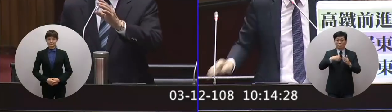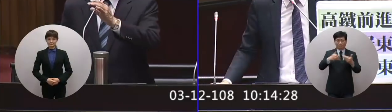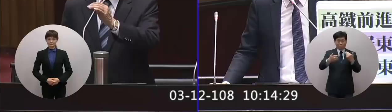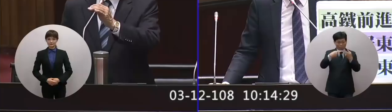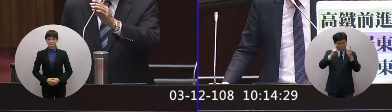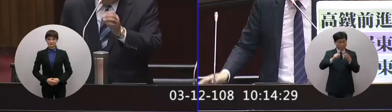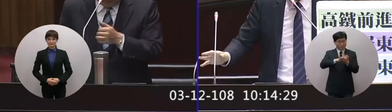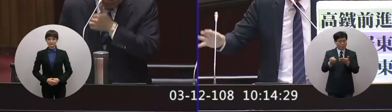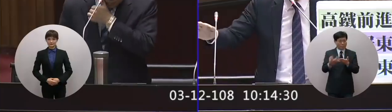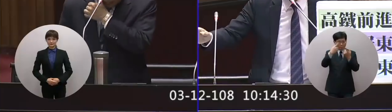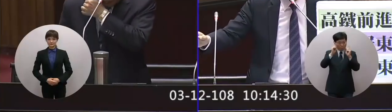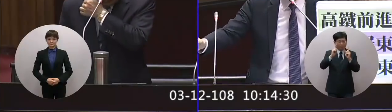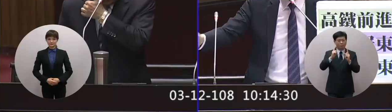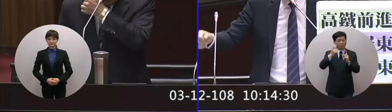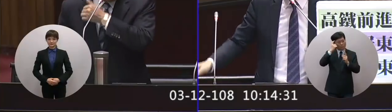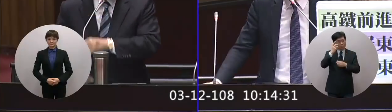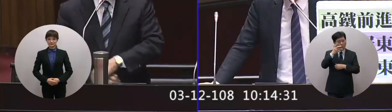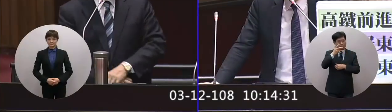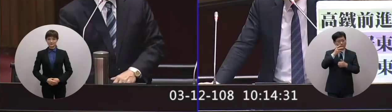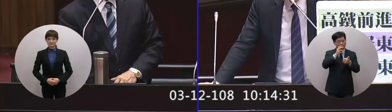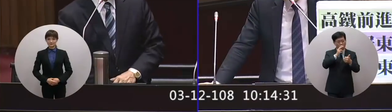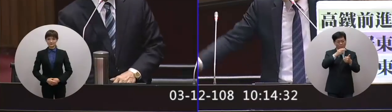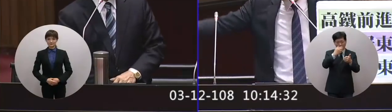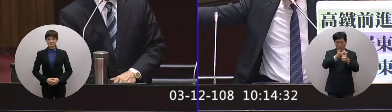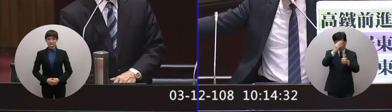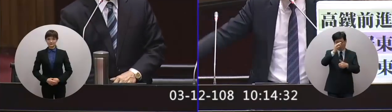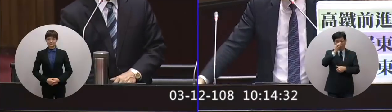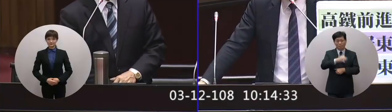交大跟清大所以接下來我要請院長看一下喔